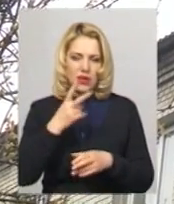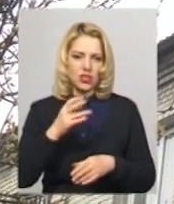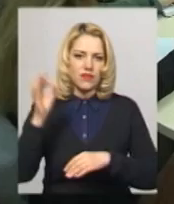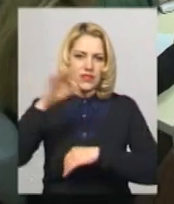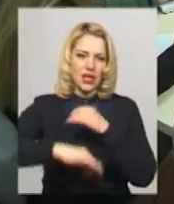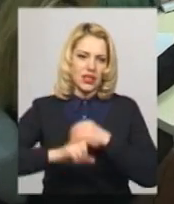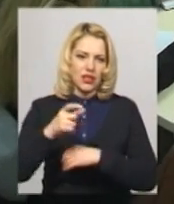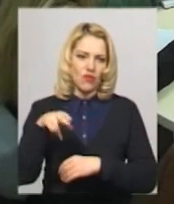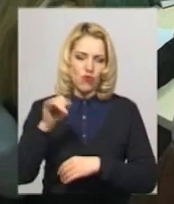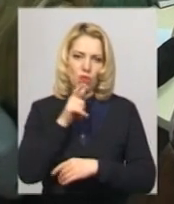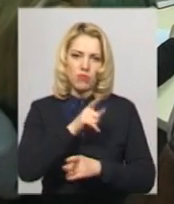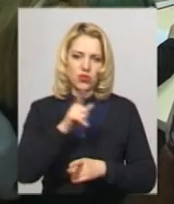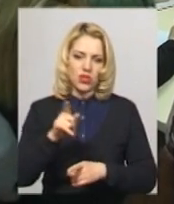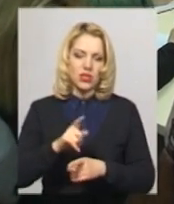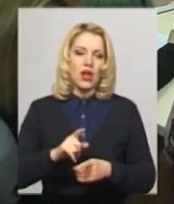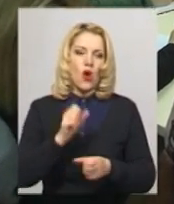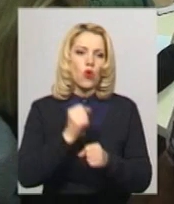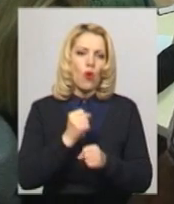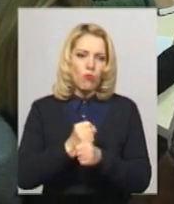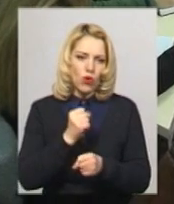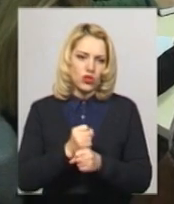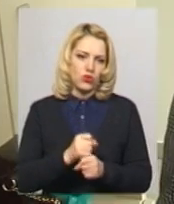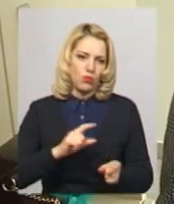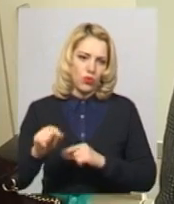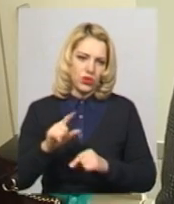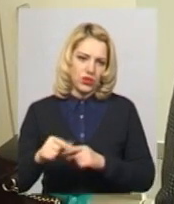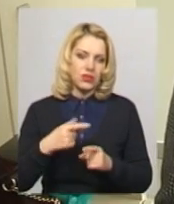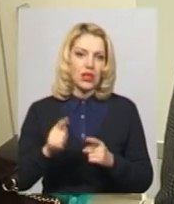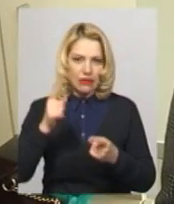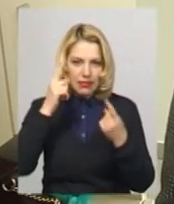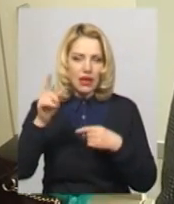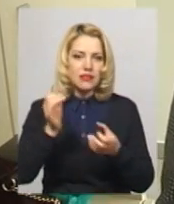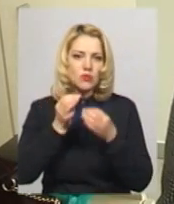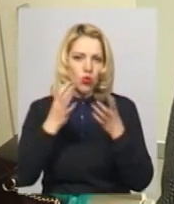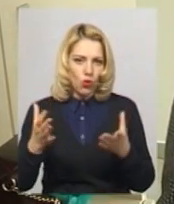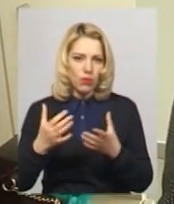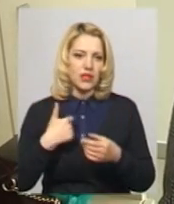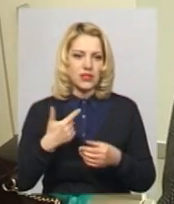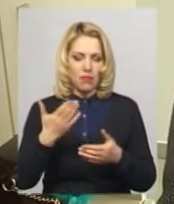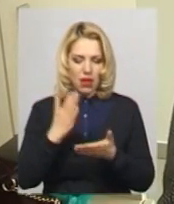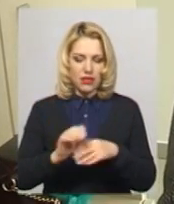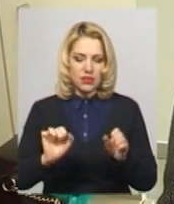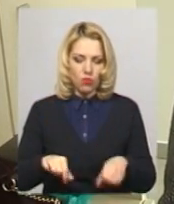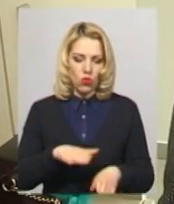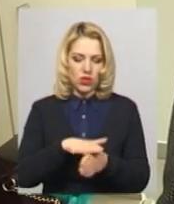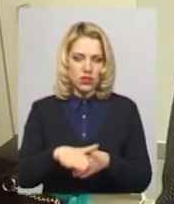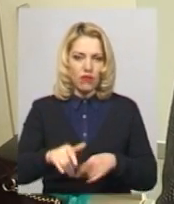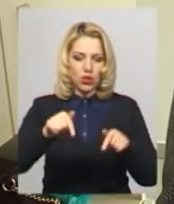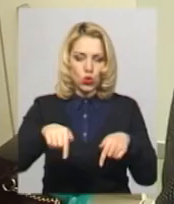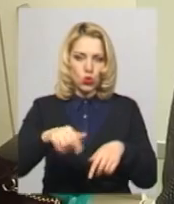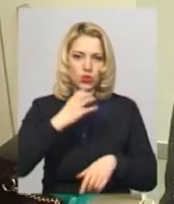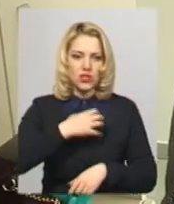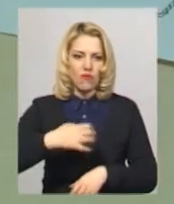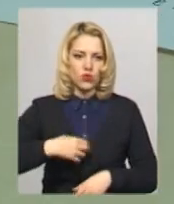робочої поїздки. Вікторія Крута каже, ідея їм сподобалась. І ми мали змогу її реалізувати тут, у себе, в